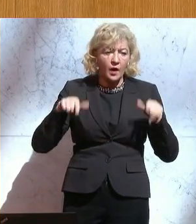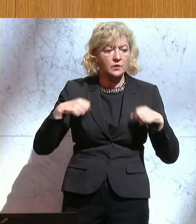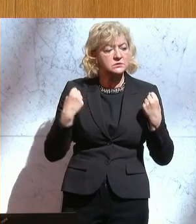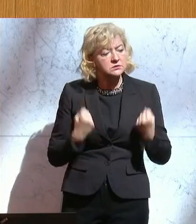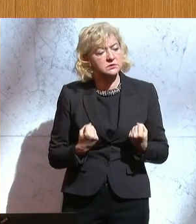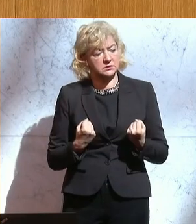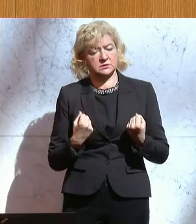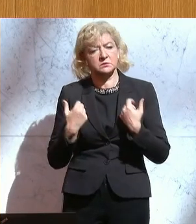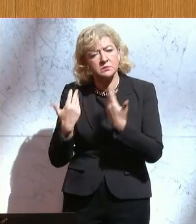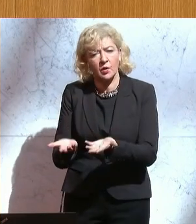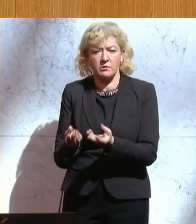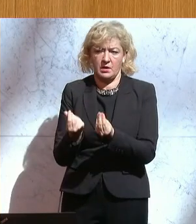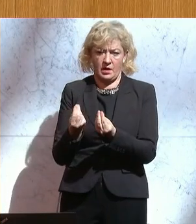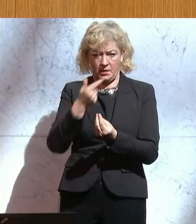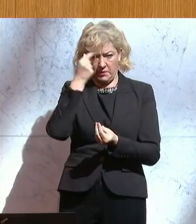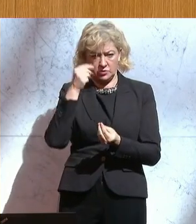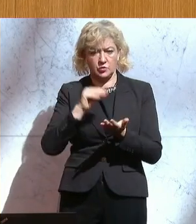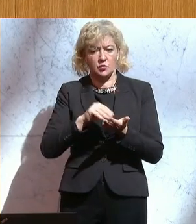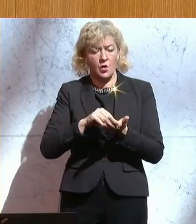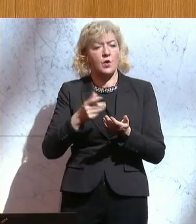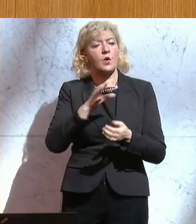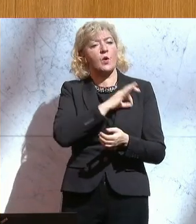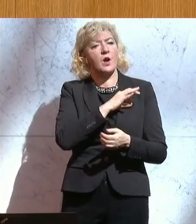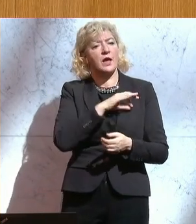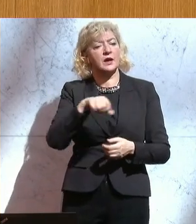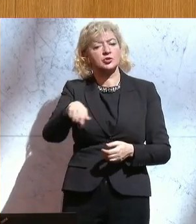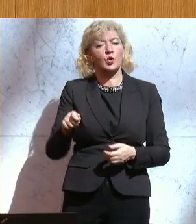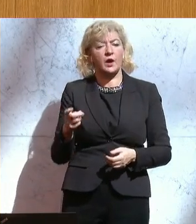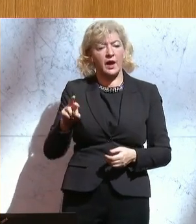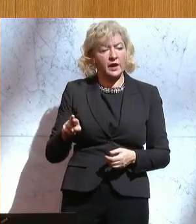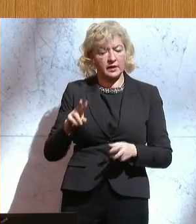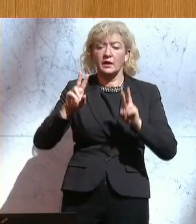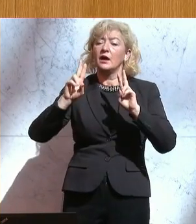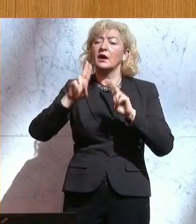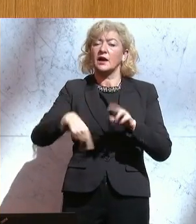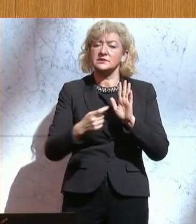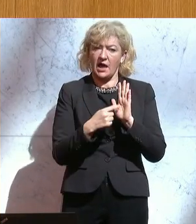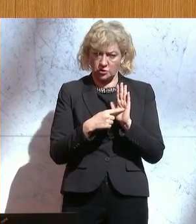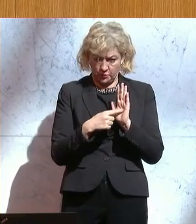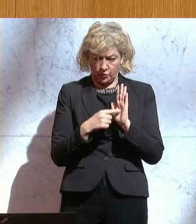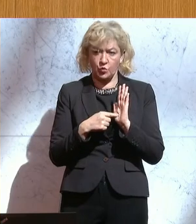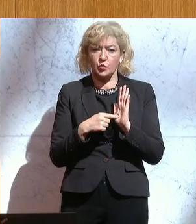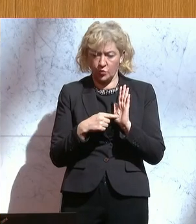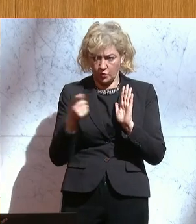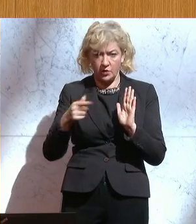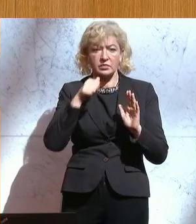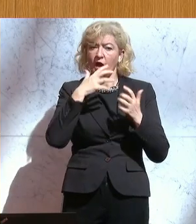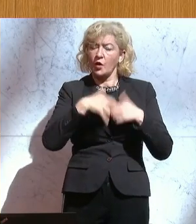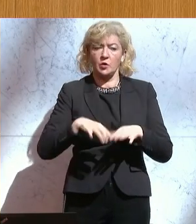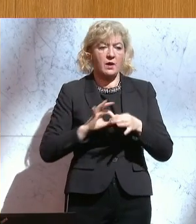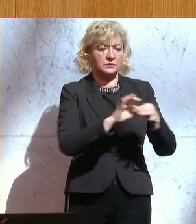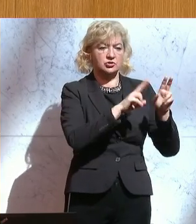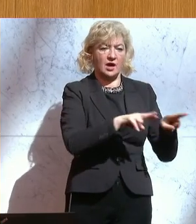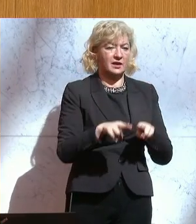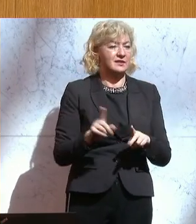die Menschen zu dem Geld kommen. Vielleicht noch abschließend ein Wort zum Kollegen Stocker. Der Rechtsanspruch, Kollege Stocker, führt nicht automatisch vor Gericht, sondern er führt